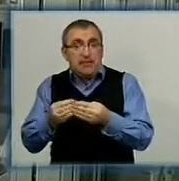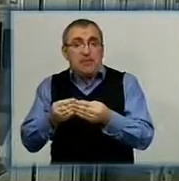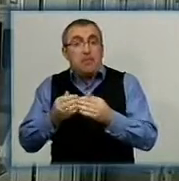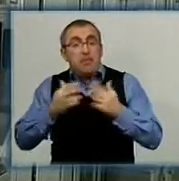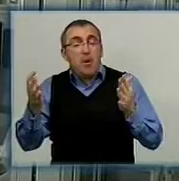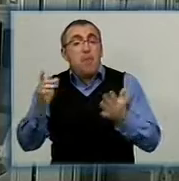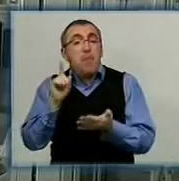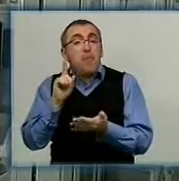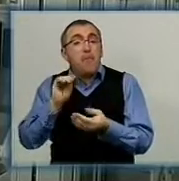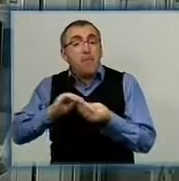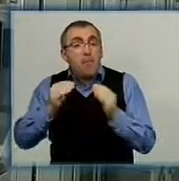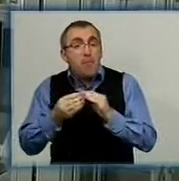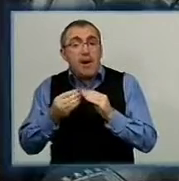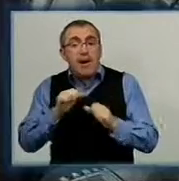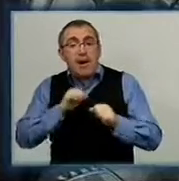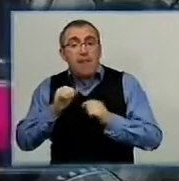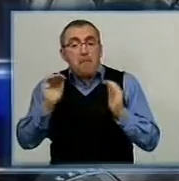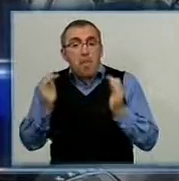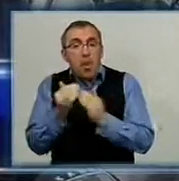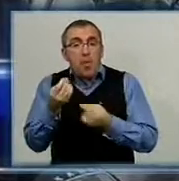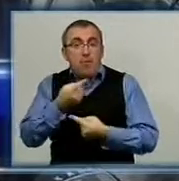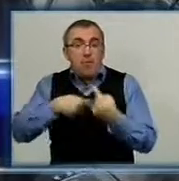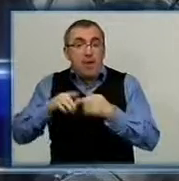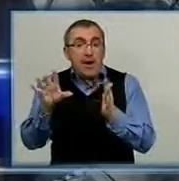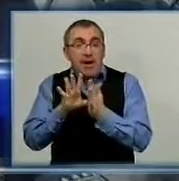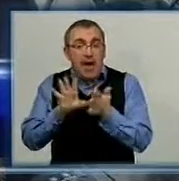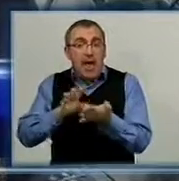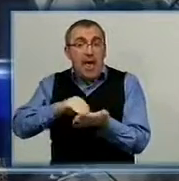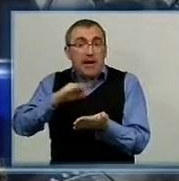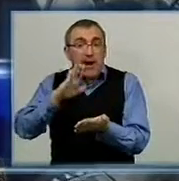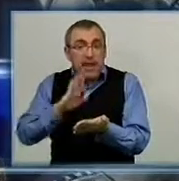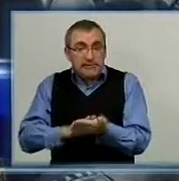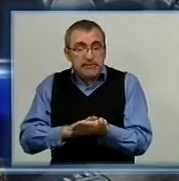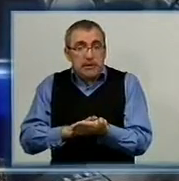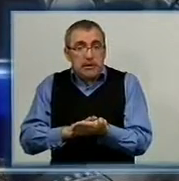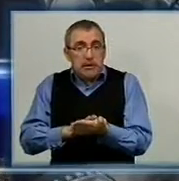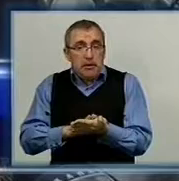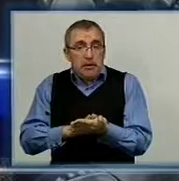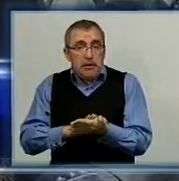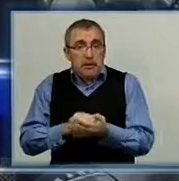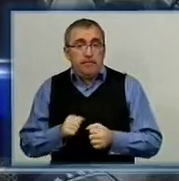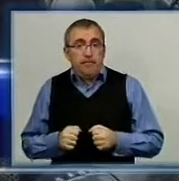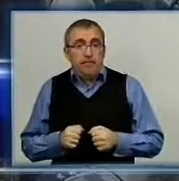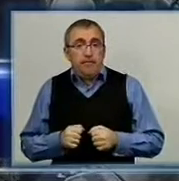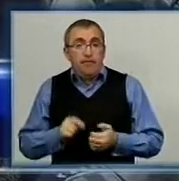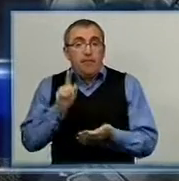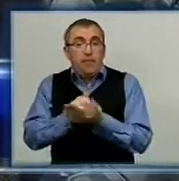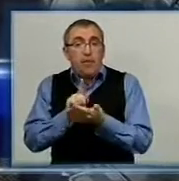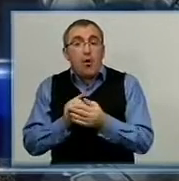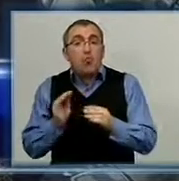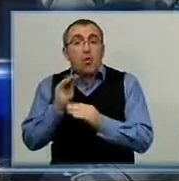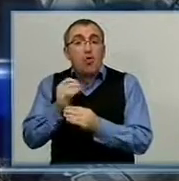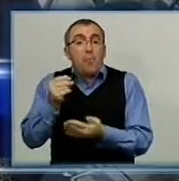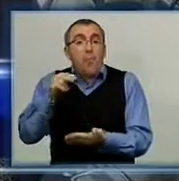проблем матимуть керівники малого бізнесу. Введення електронного реєстру податку на додану